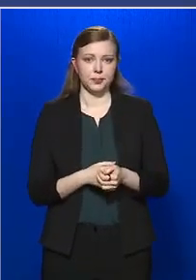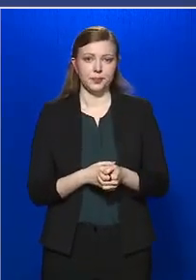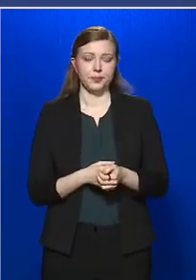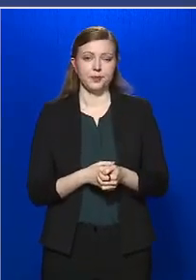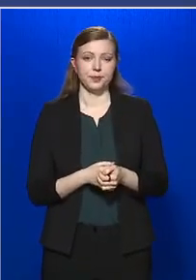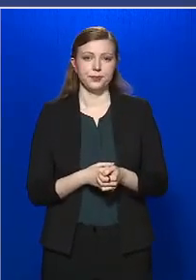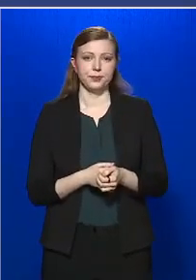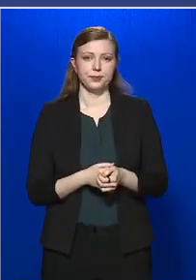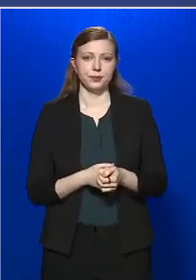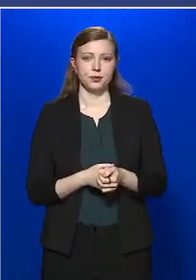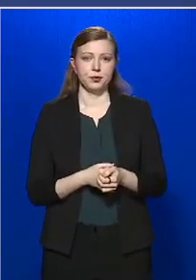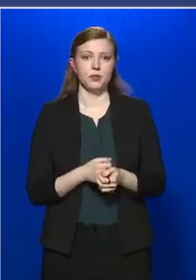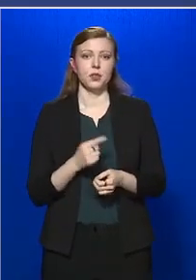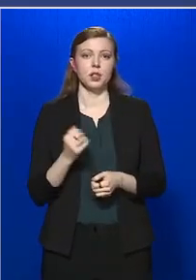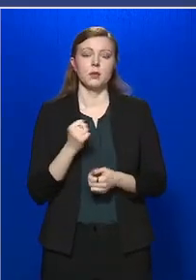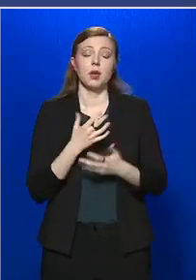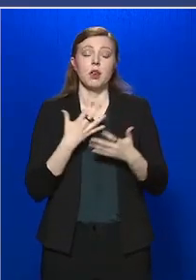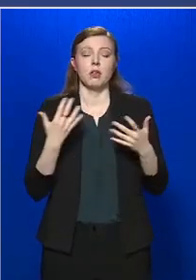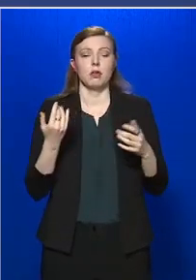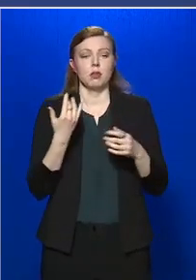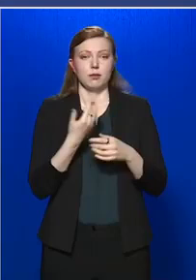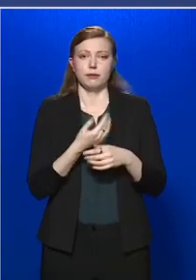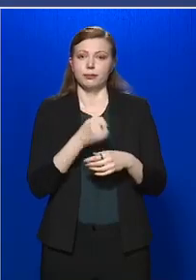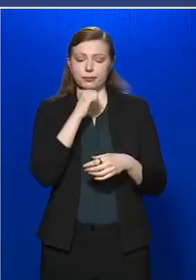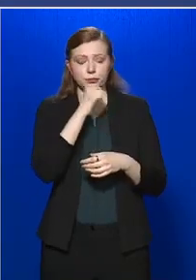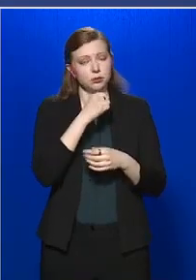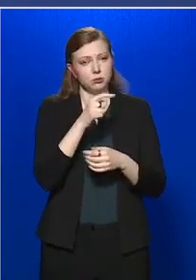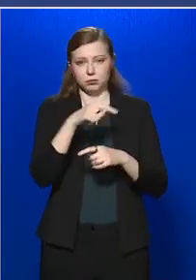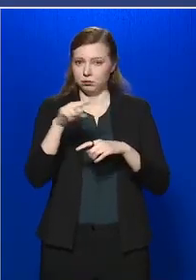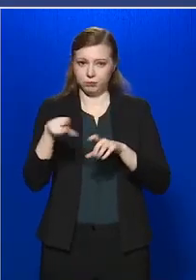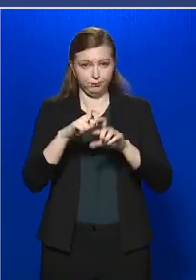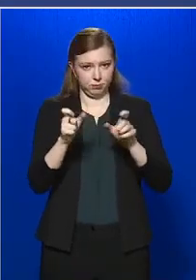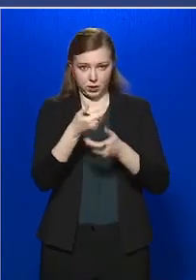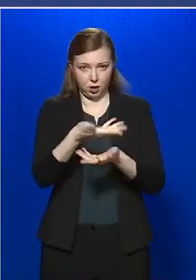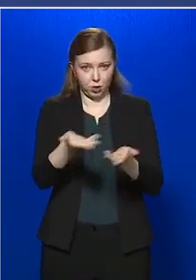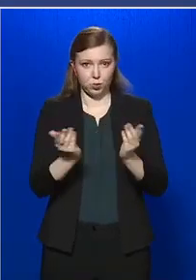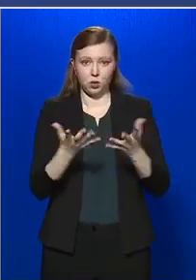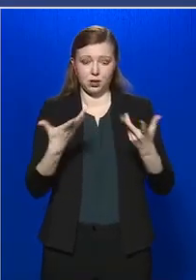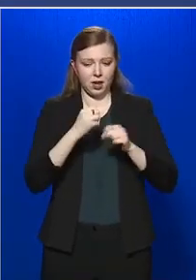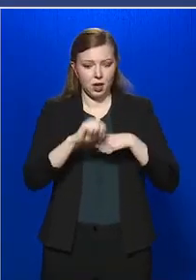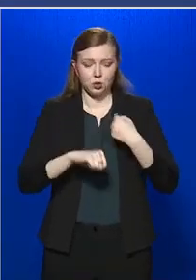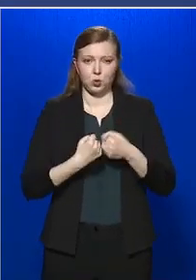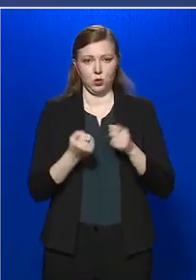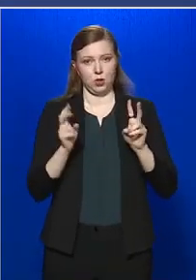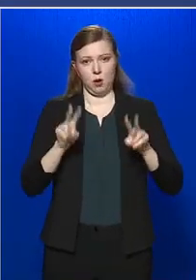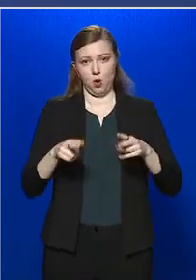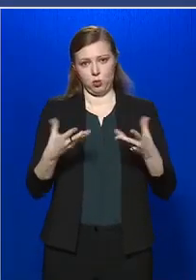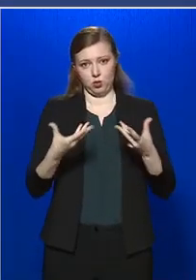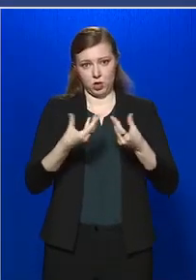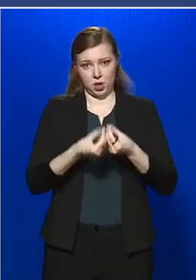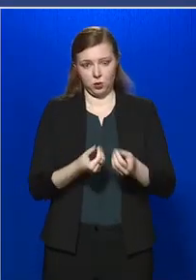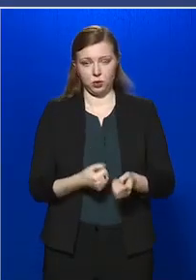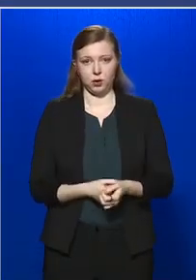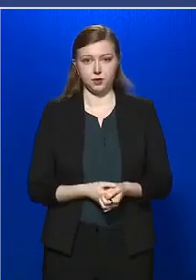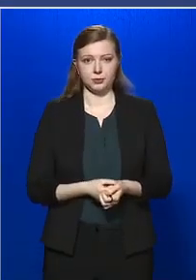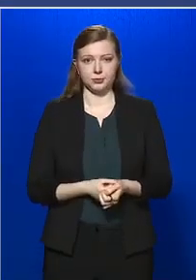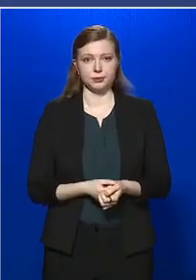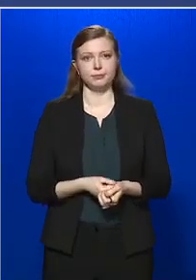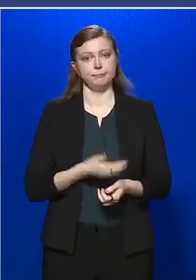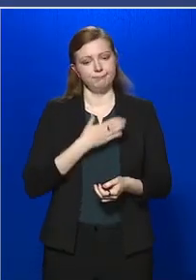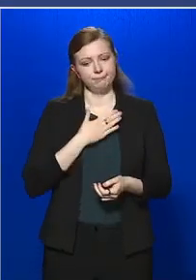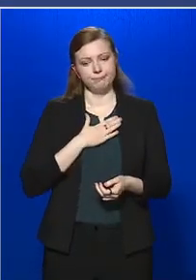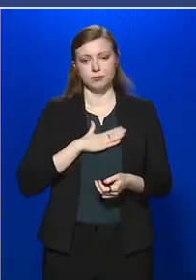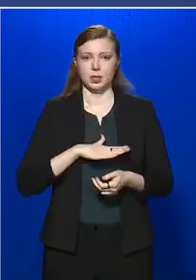nagyon nagy részük van önöknek, akik együttműködnek a hatóságokkal. Mindenképpen